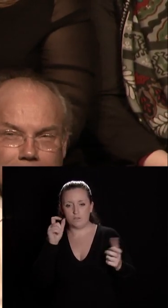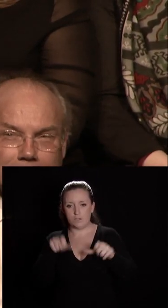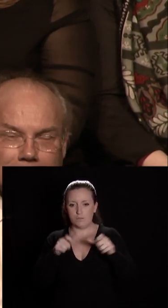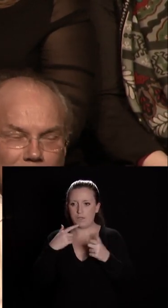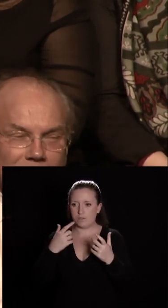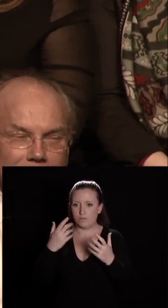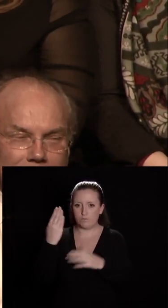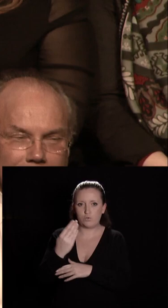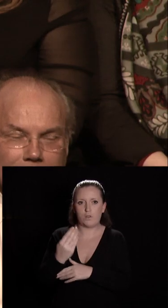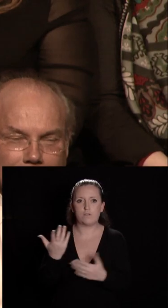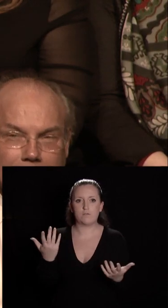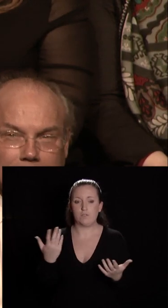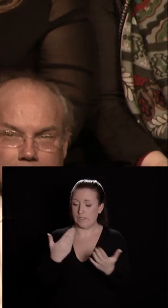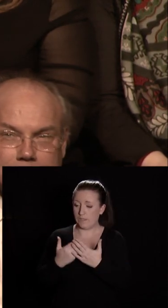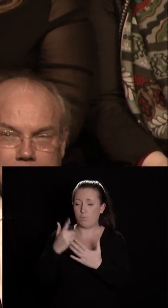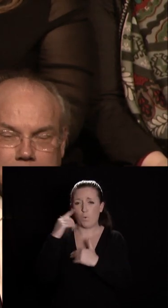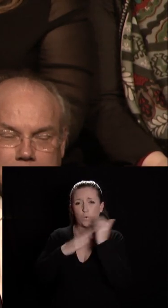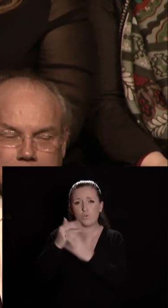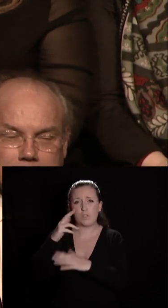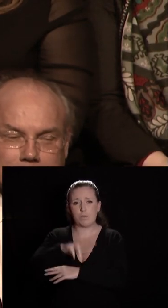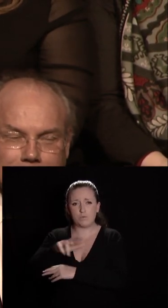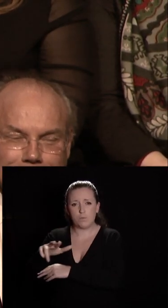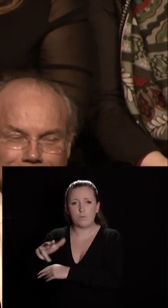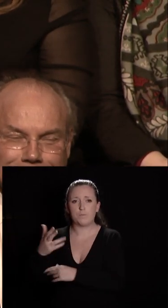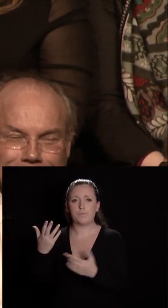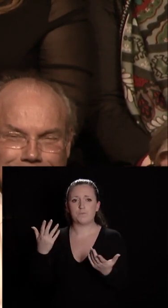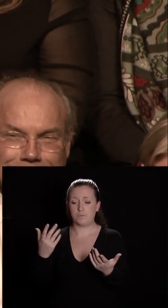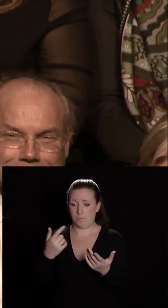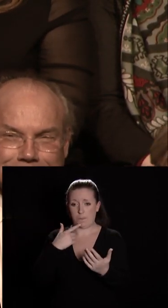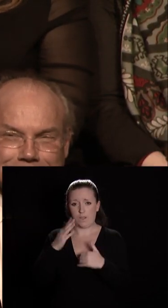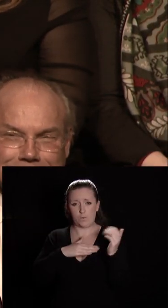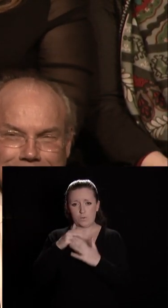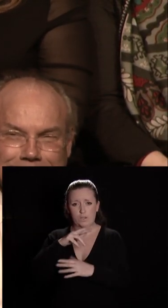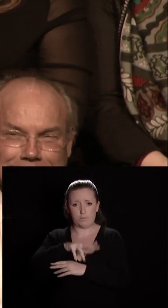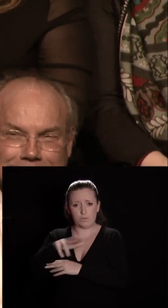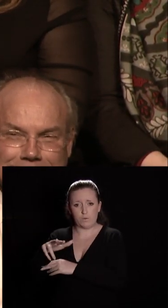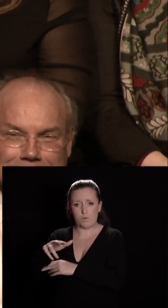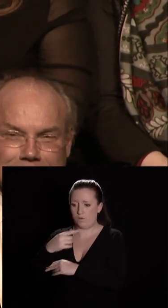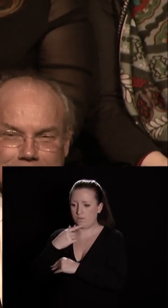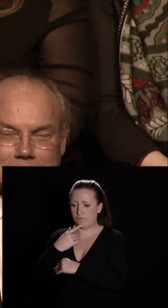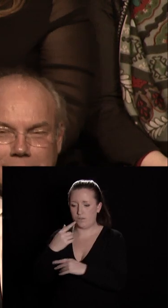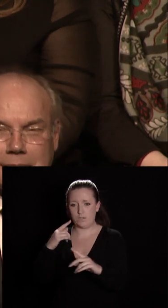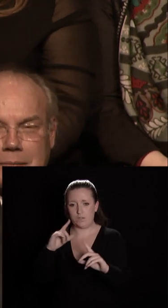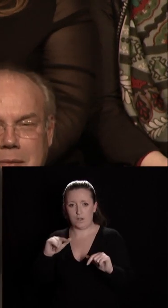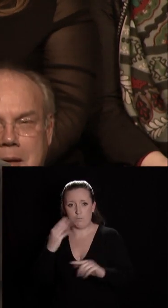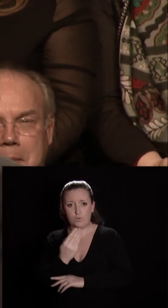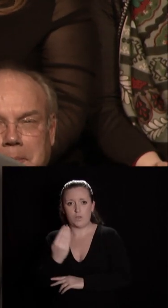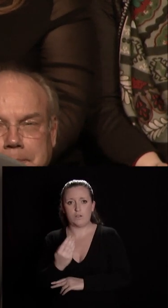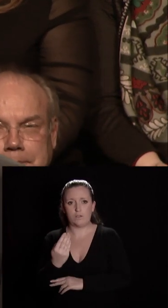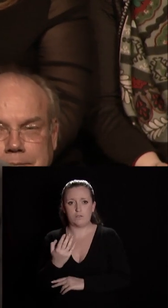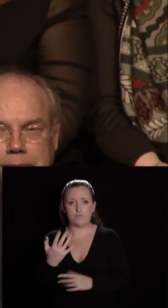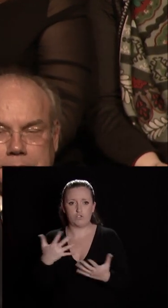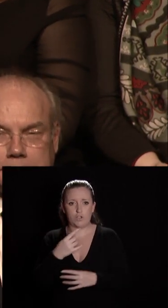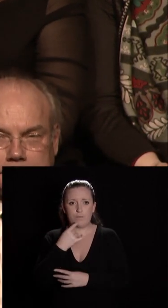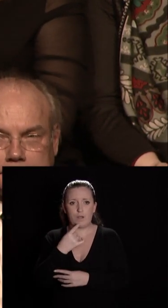faisons pour construire des logements construire des logements c'est être présent là où il y a des besoins j'en ai parlé je n'y reviens pas